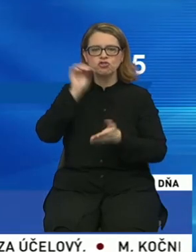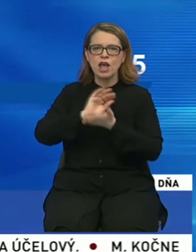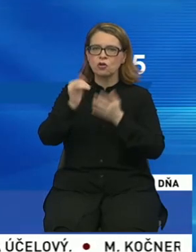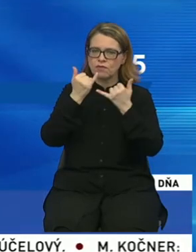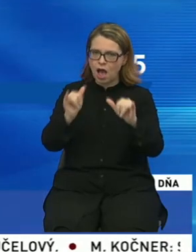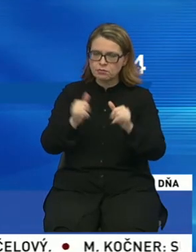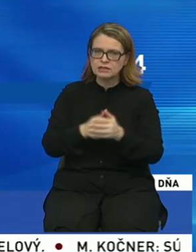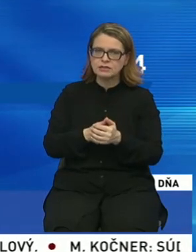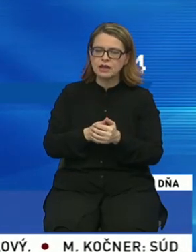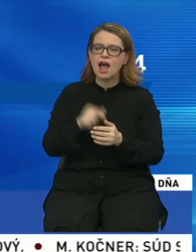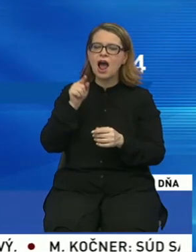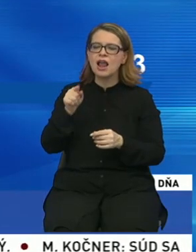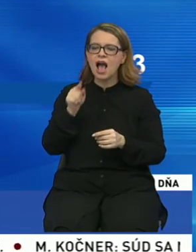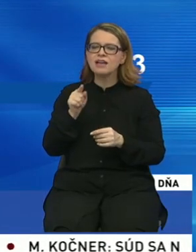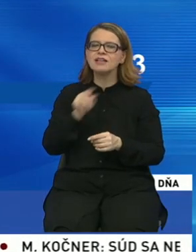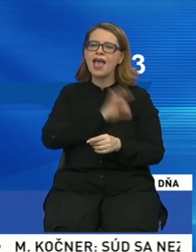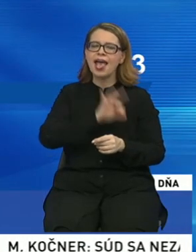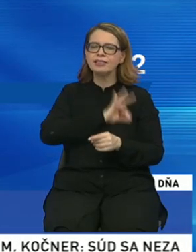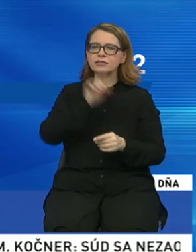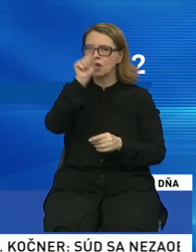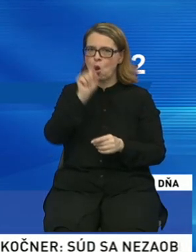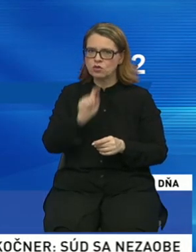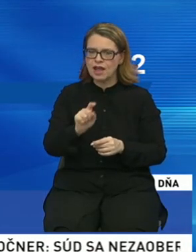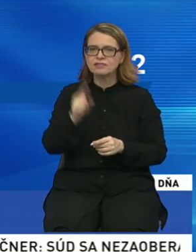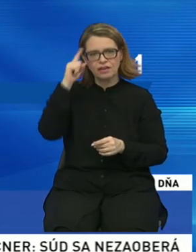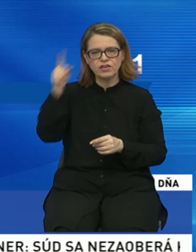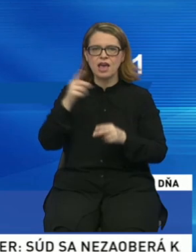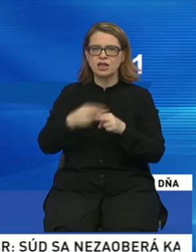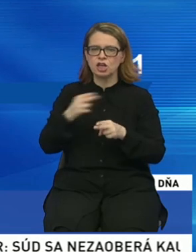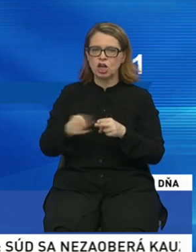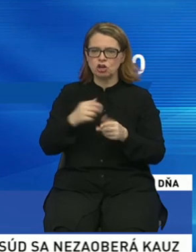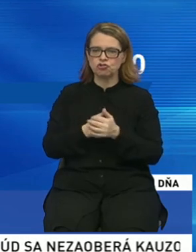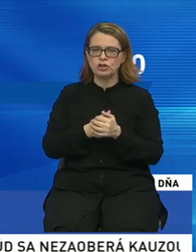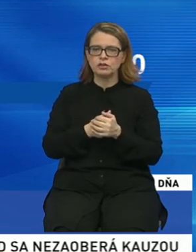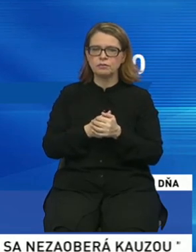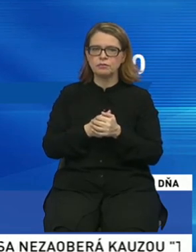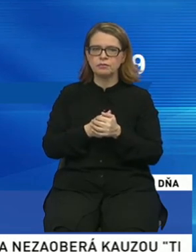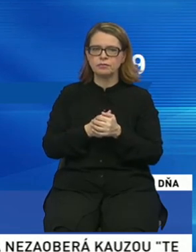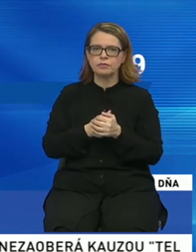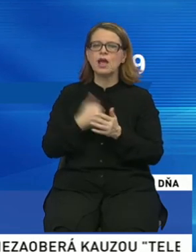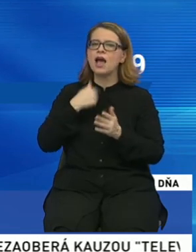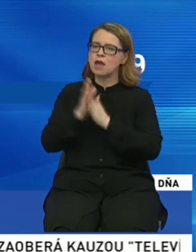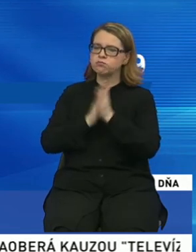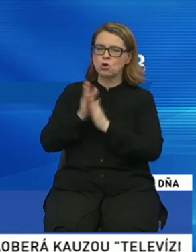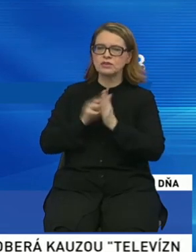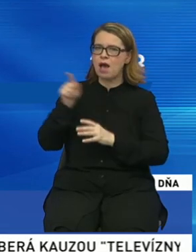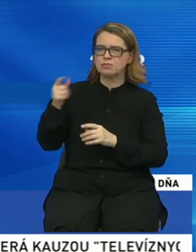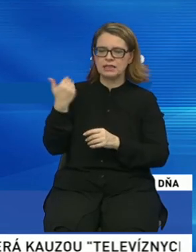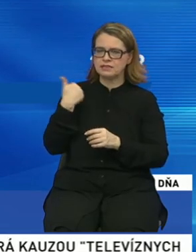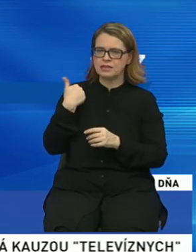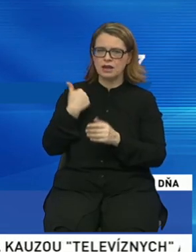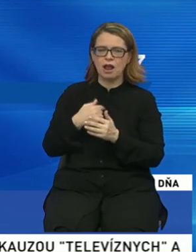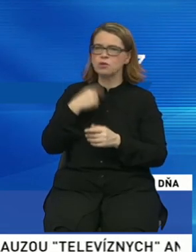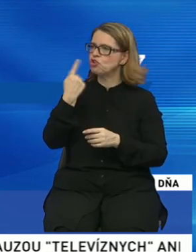tie aktuálne etické otázky vie riešiť. A prosím, ja prosím, aby si nezavádzal, lebo ja som nepovedal, že netreba